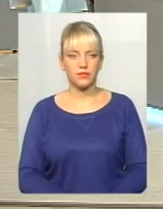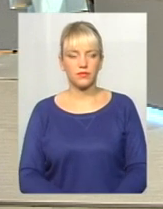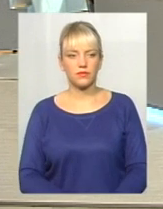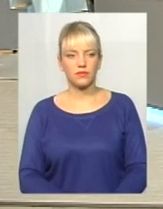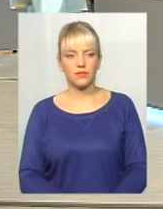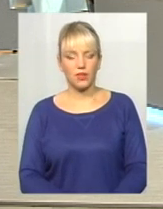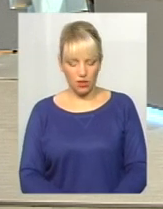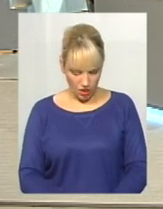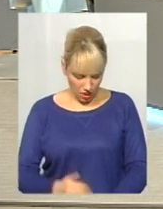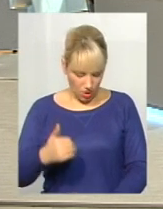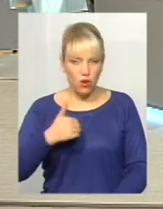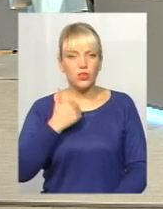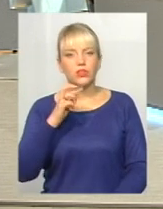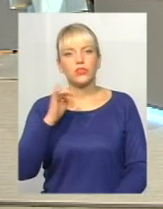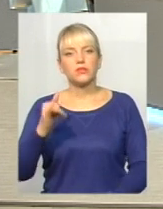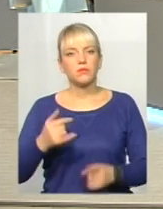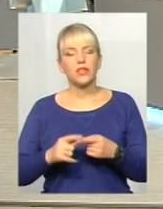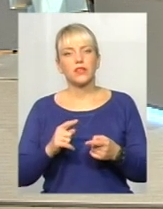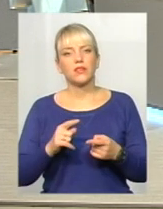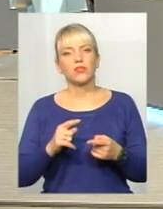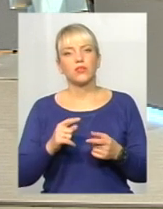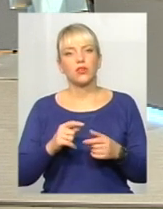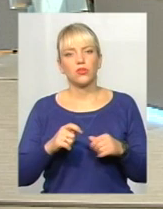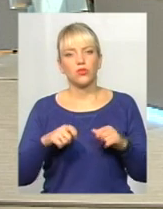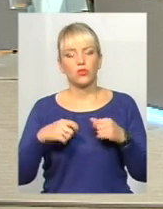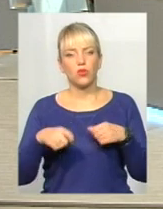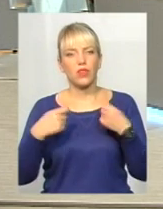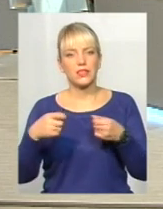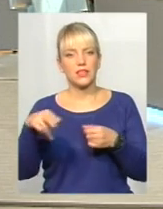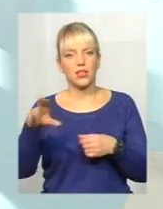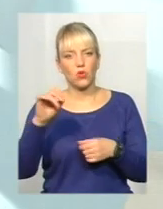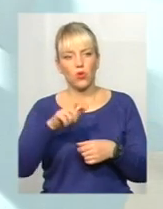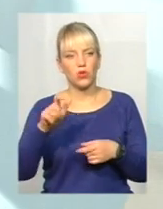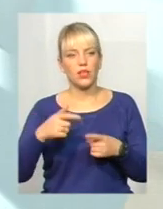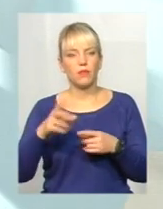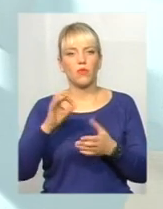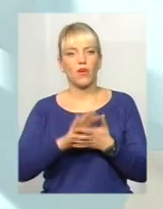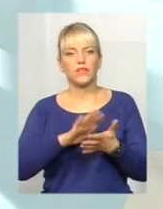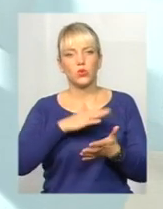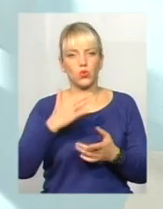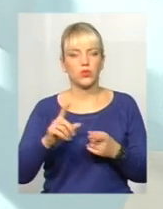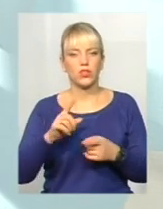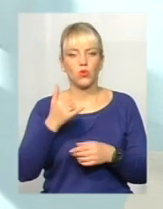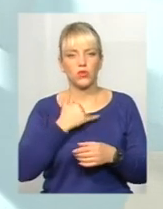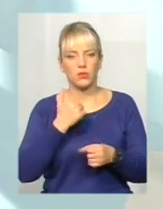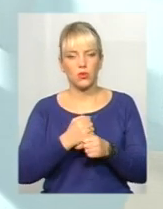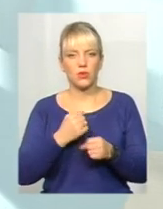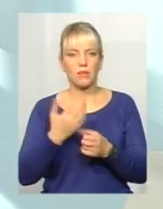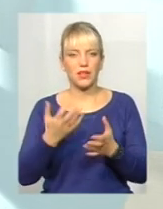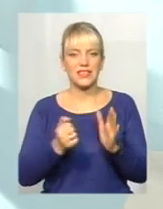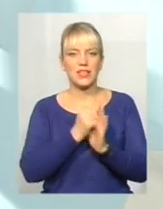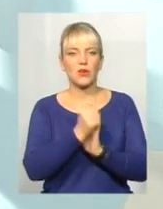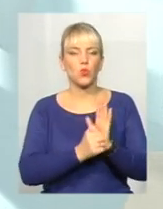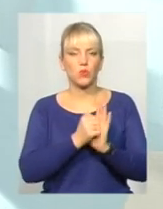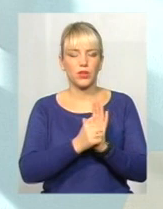хотілося б донести до людей, що можна дійсно менше тих відходів, які навіть у нас і не переробляються. Візьмемо звичайні наші губки для миття посуди.